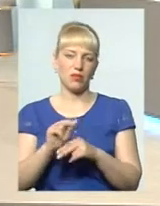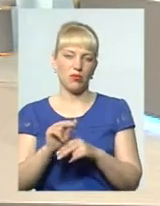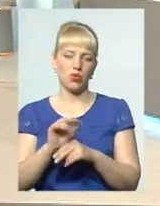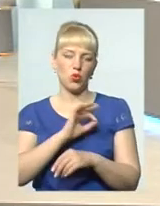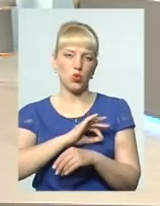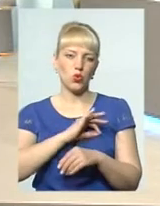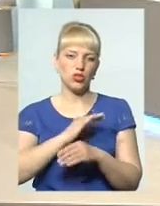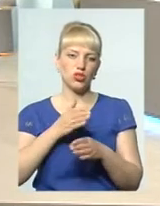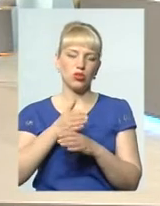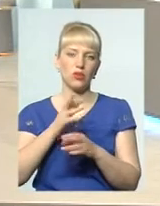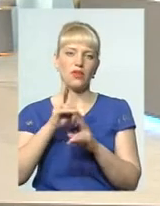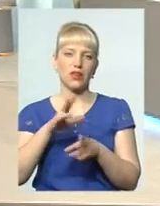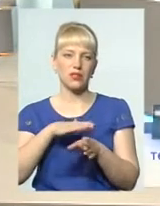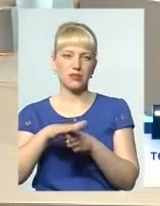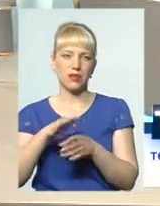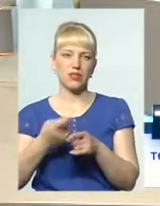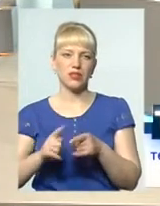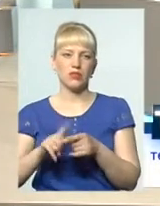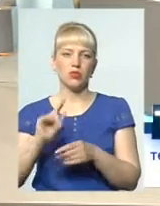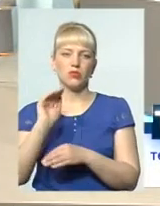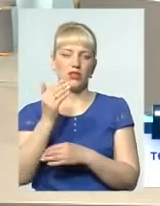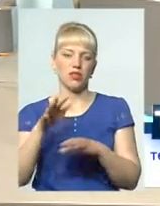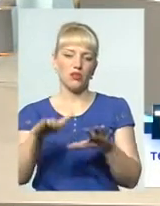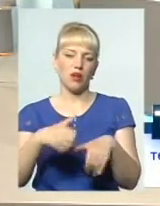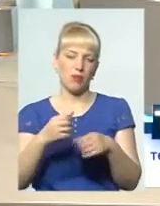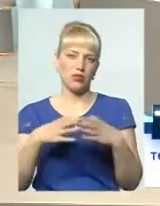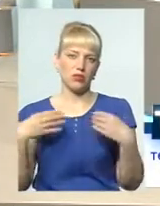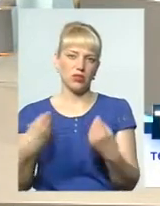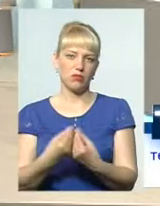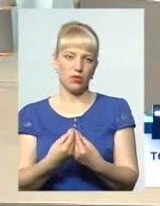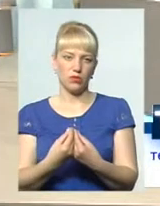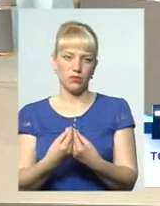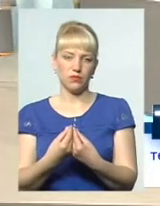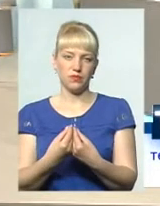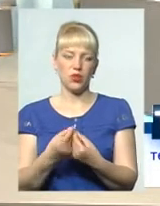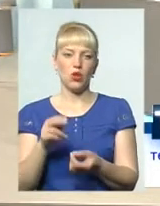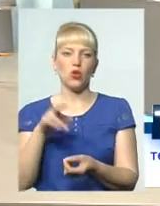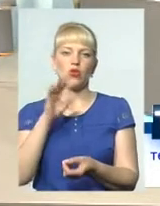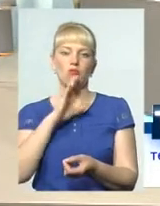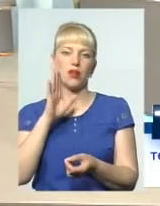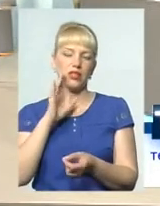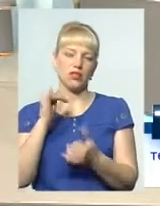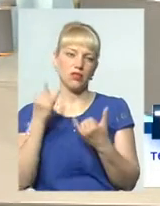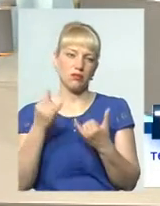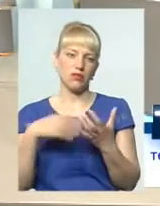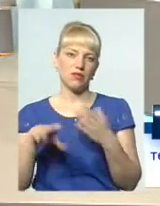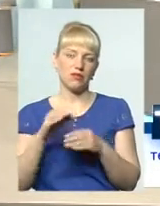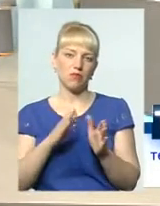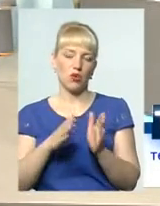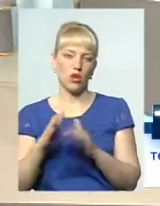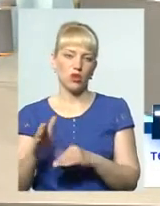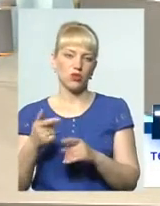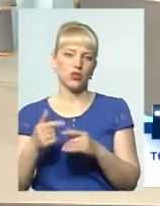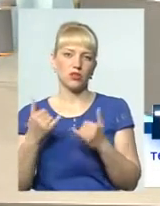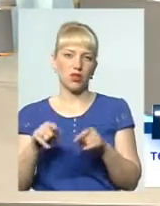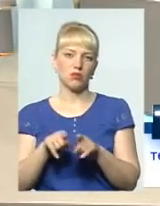як справитись з тим, щоб дитину забрати до сім'ї, до матері. І тепер все в порядку, таким чином